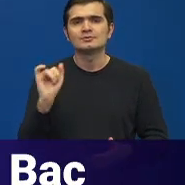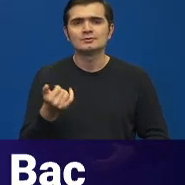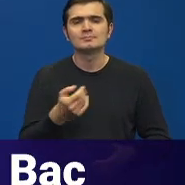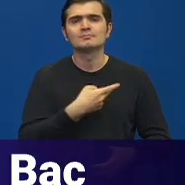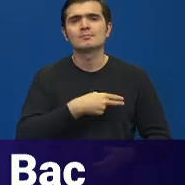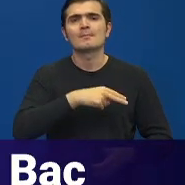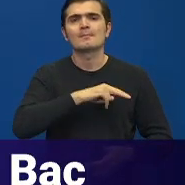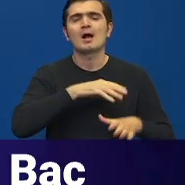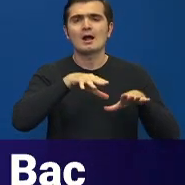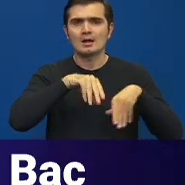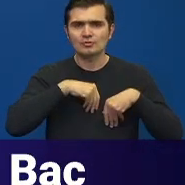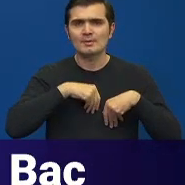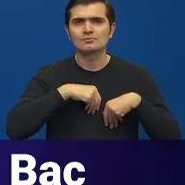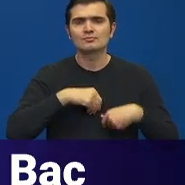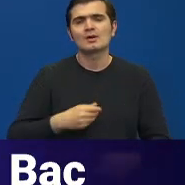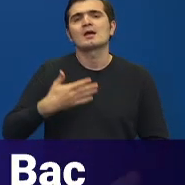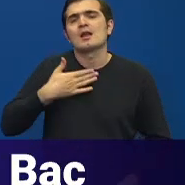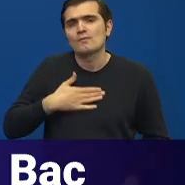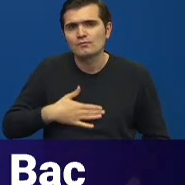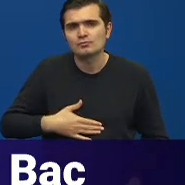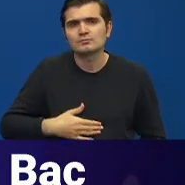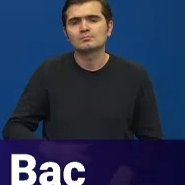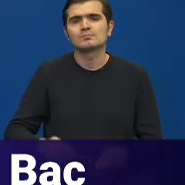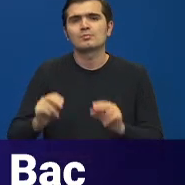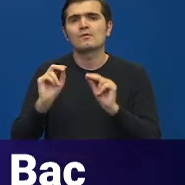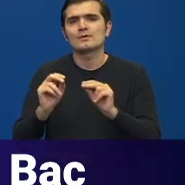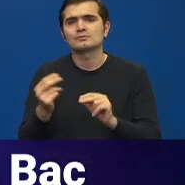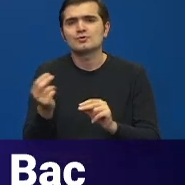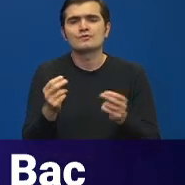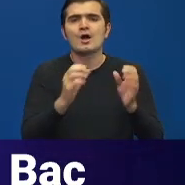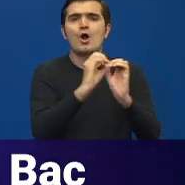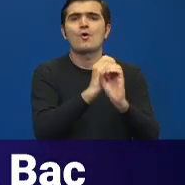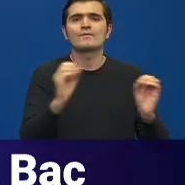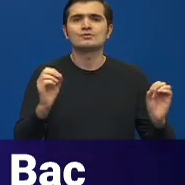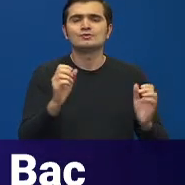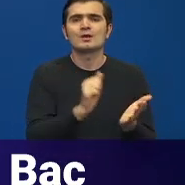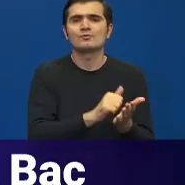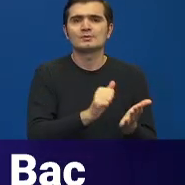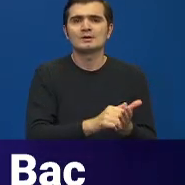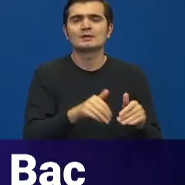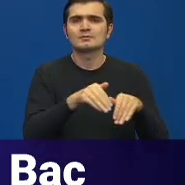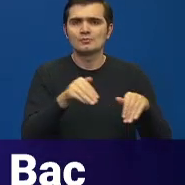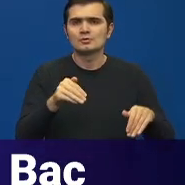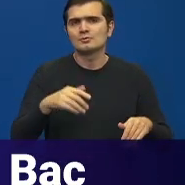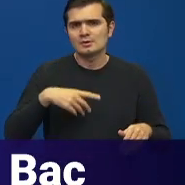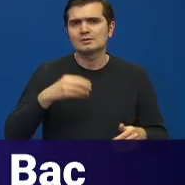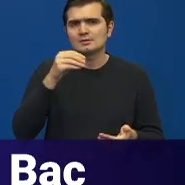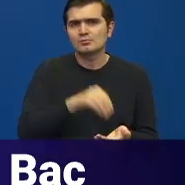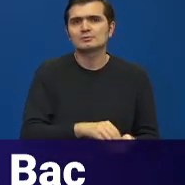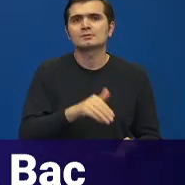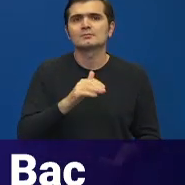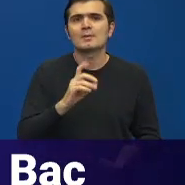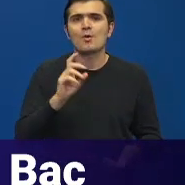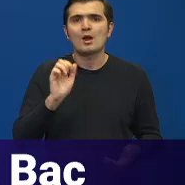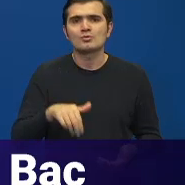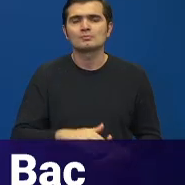dascălii l-au dorit într-o formă oficială, publicat în monitorul oficial, este inclus în acest memorandum.